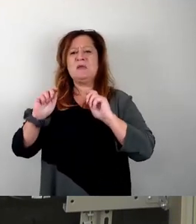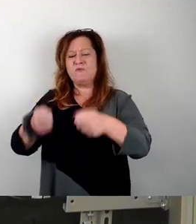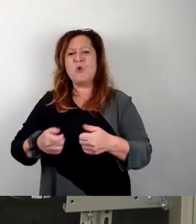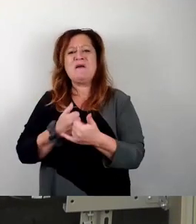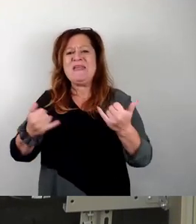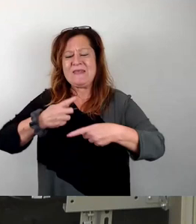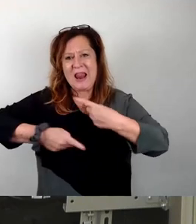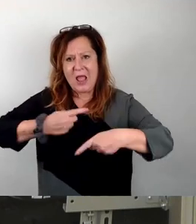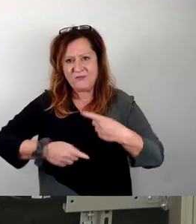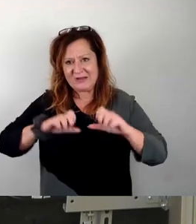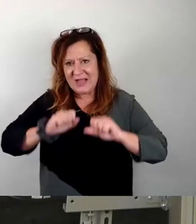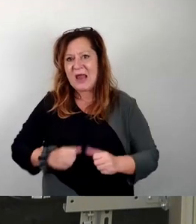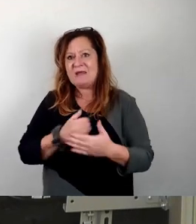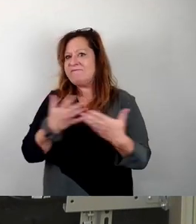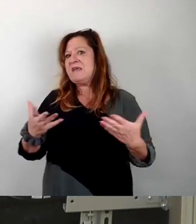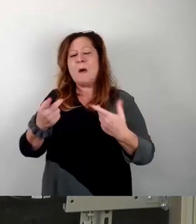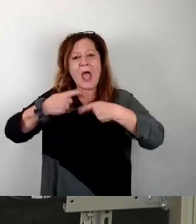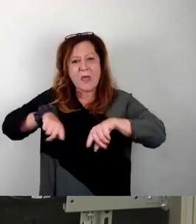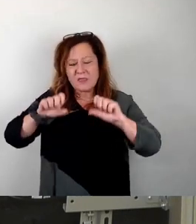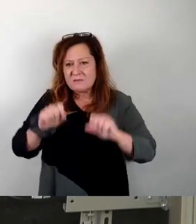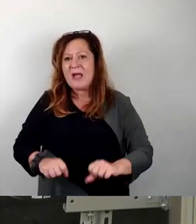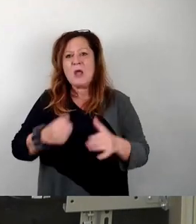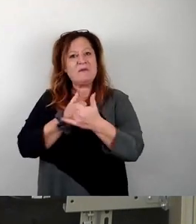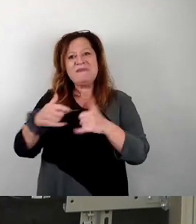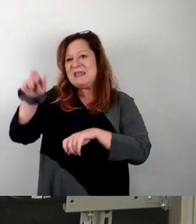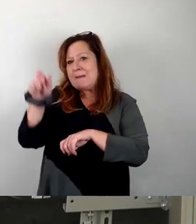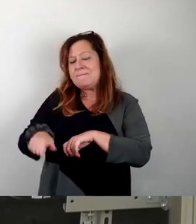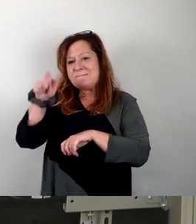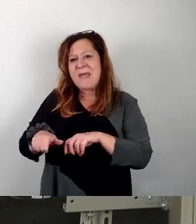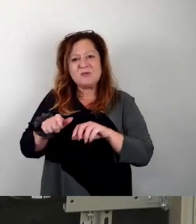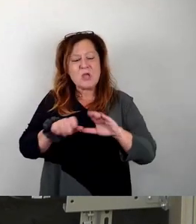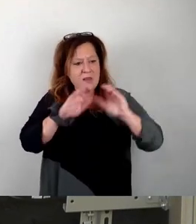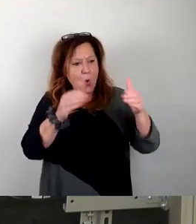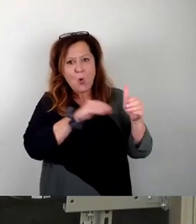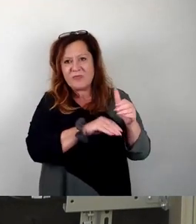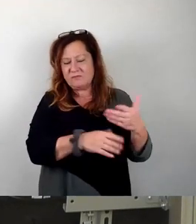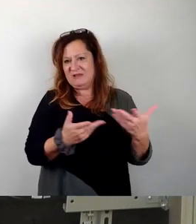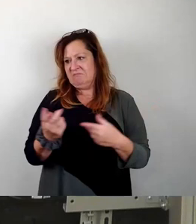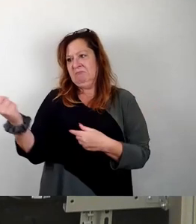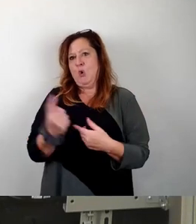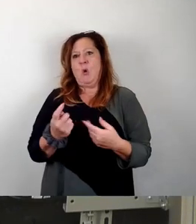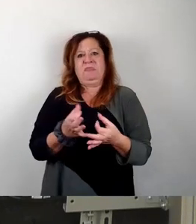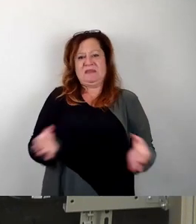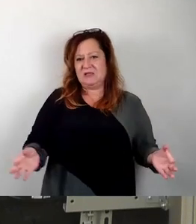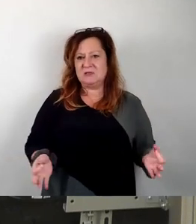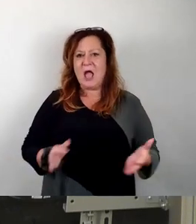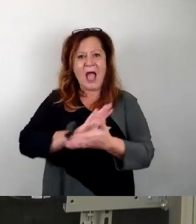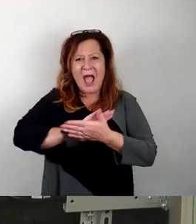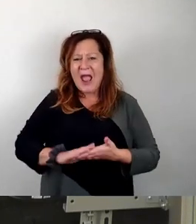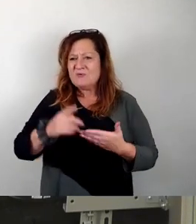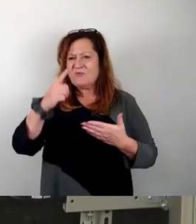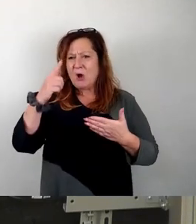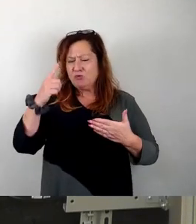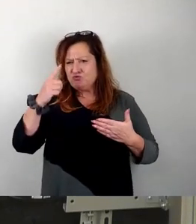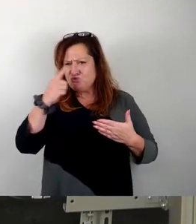was man denn alternativ machen könnte, wie man denn die Menschen unterbringen könnte. Da kommt überhaupt nichts. Es geht einfach nur um destruktiv.